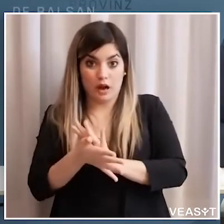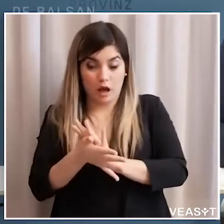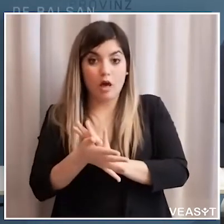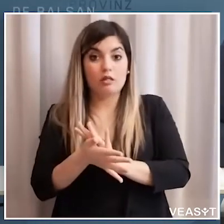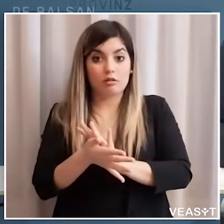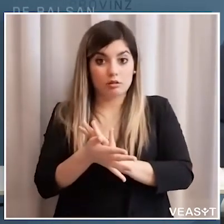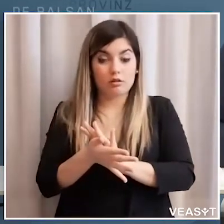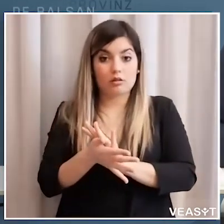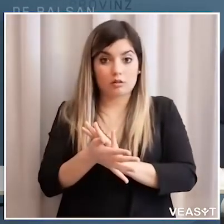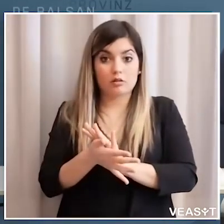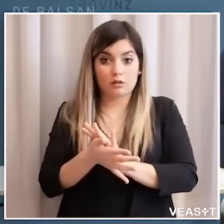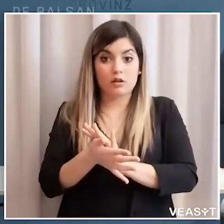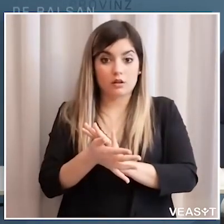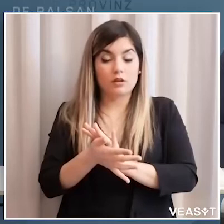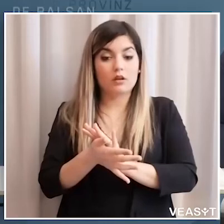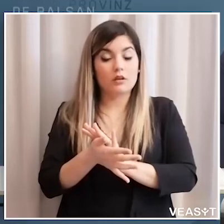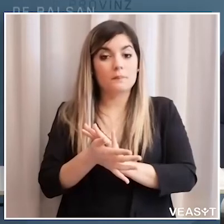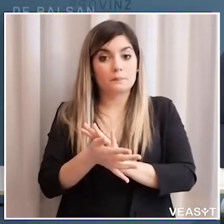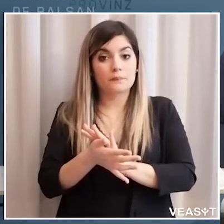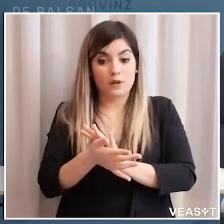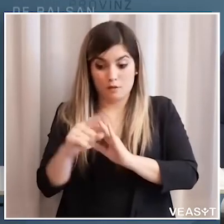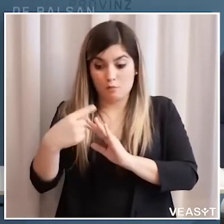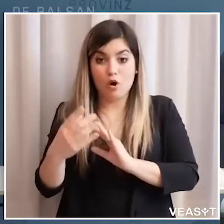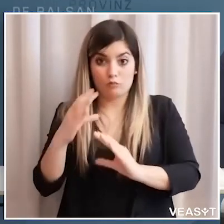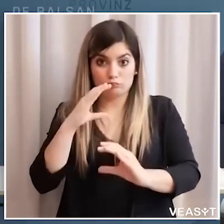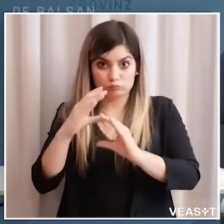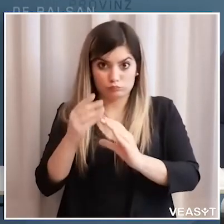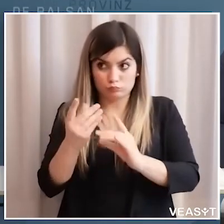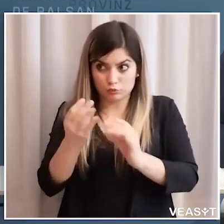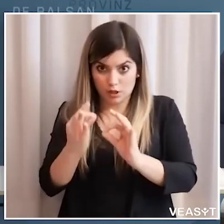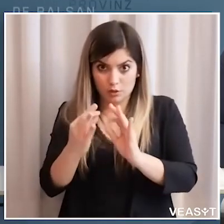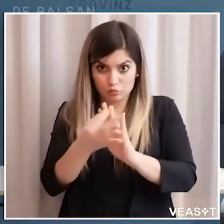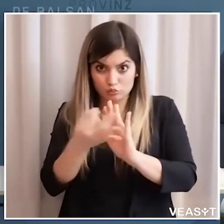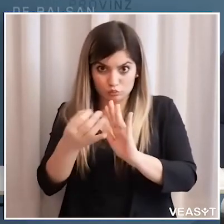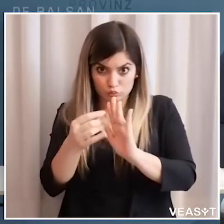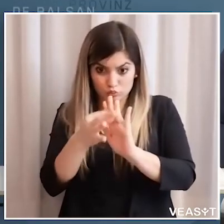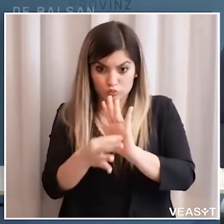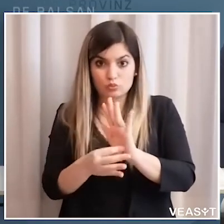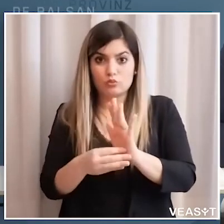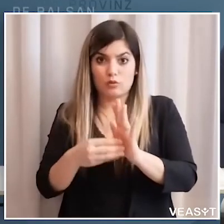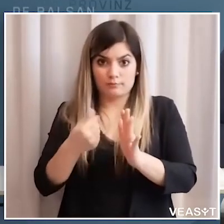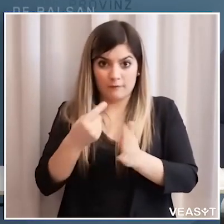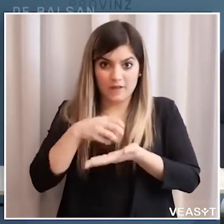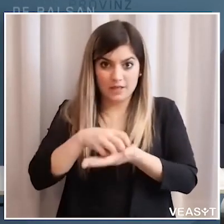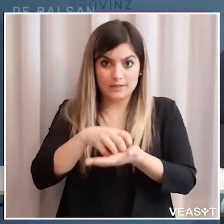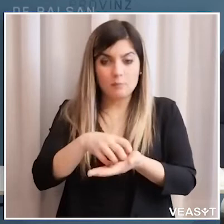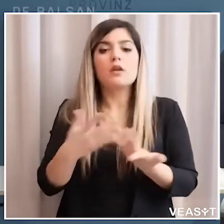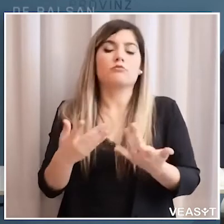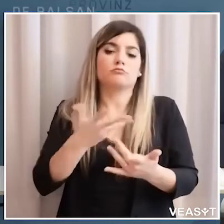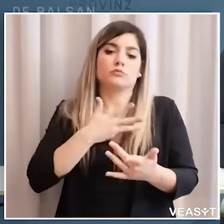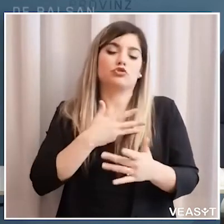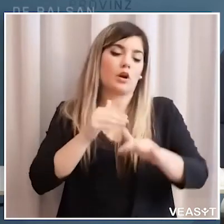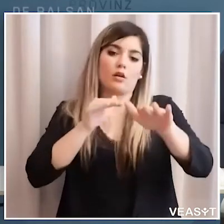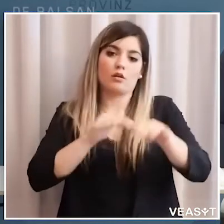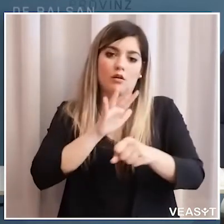e ovviamente anche poi comunicato a dovere e con i versamenti ovviamente c'è la